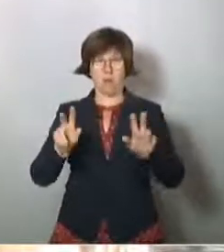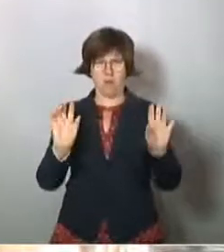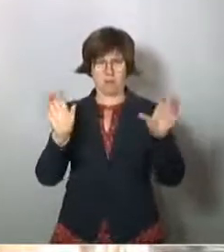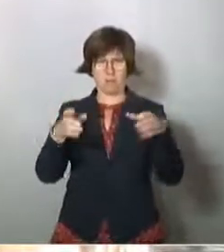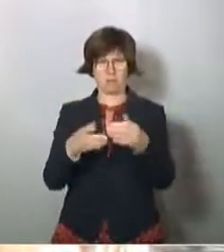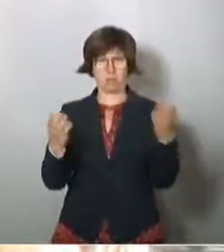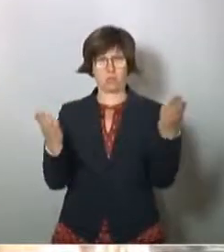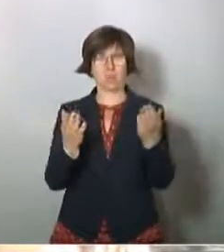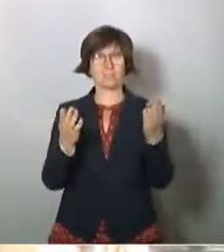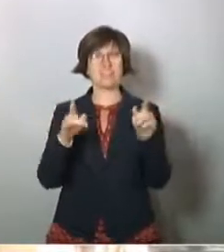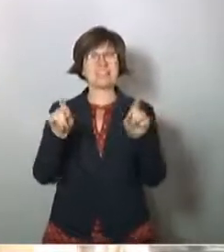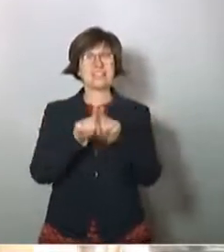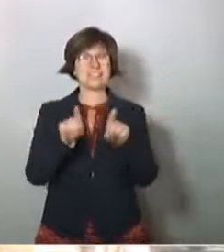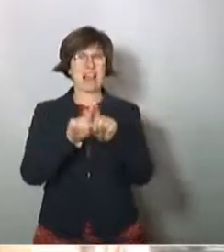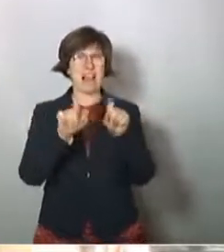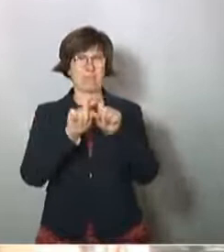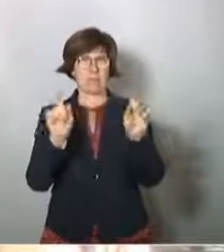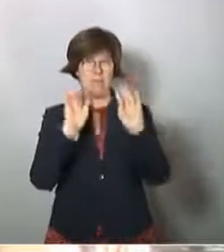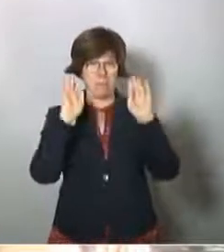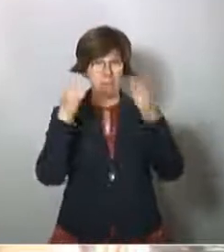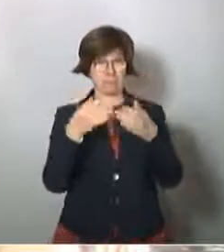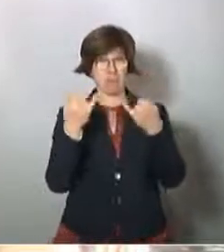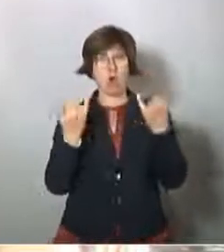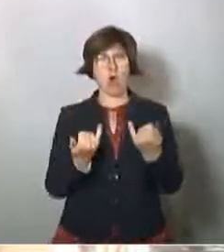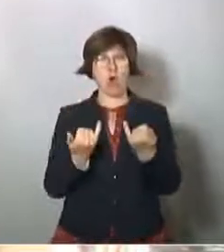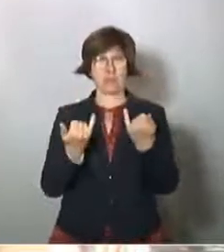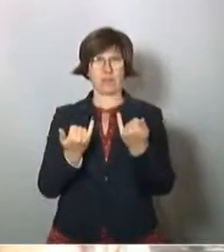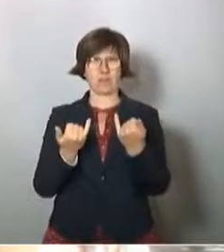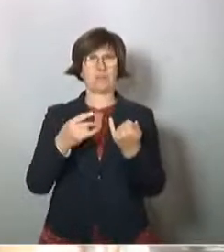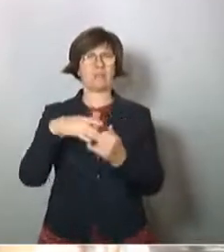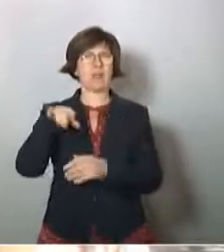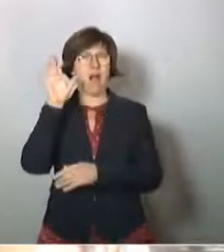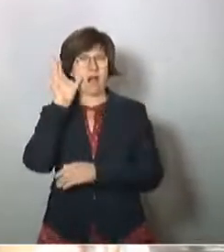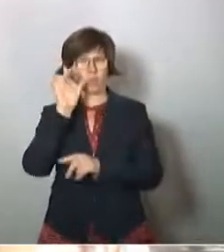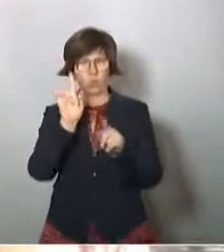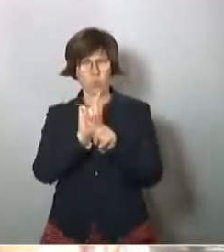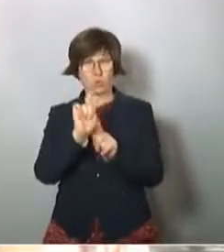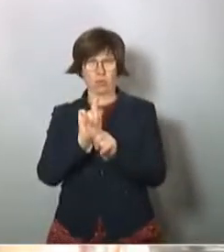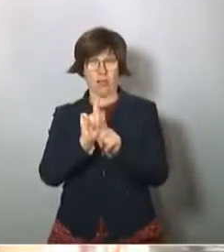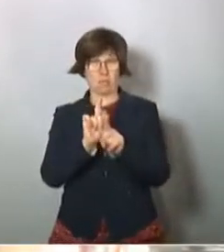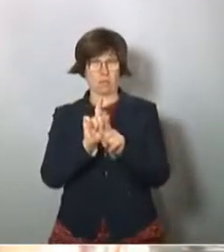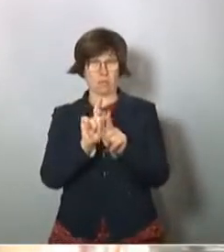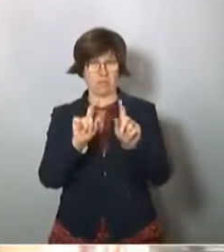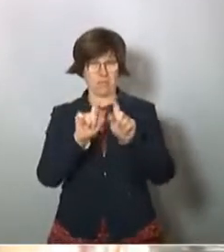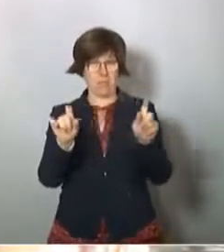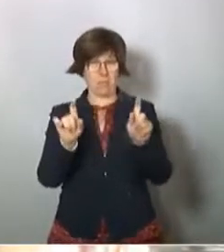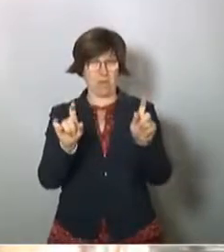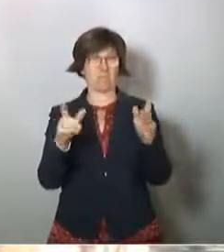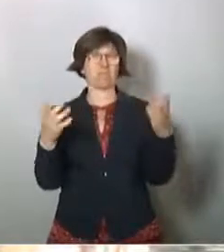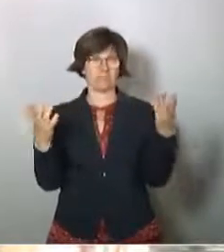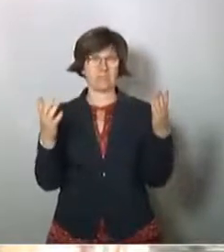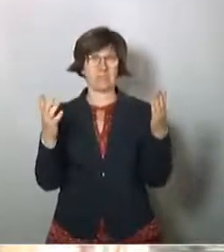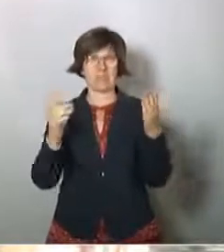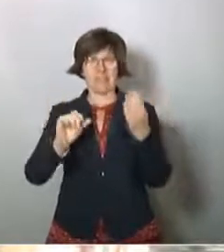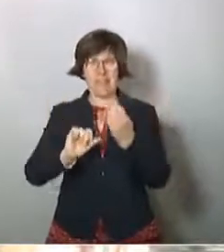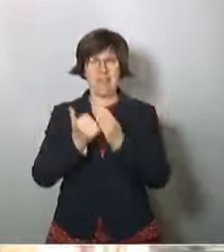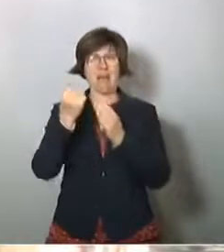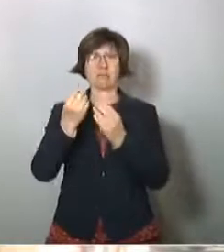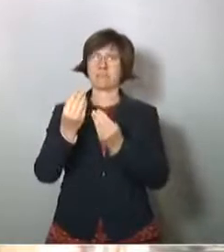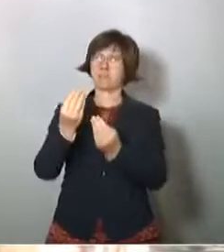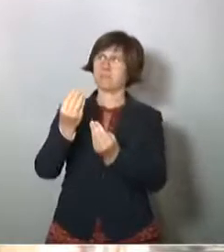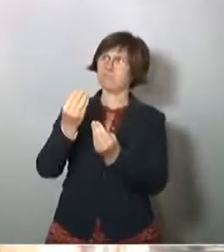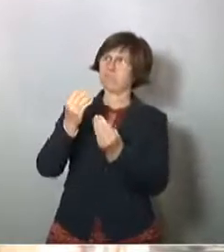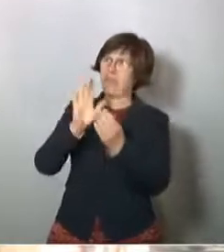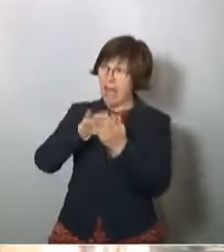mit dem Gleichen beschäftigt haben, was wir heute bei dieser Anhörung auch gehört haben, nämlich mit ersten Lehren